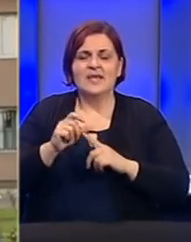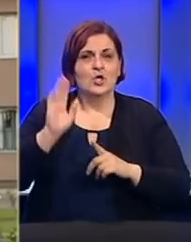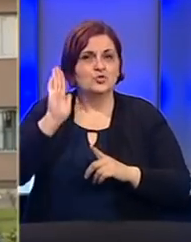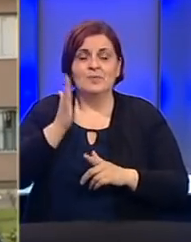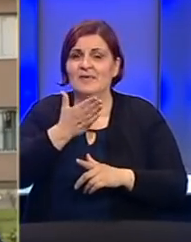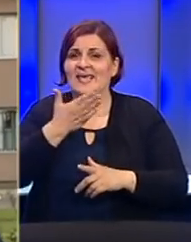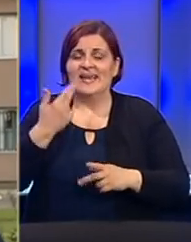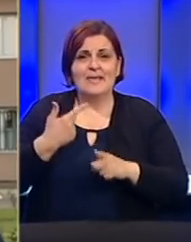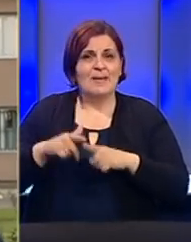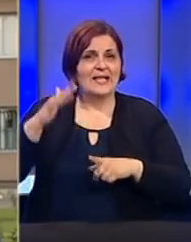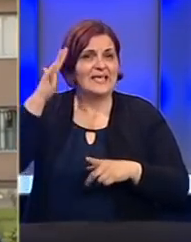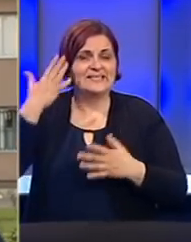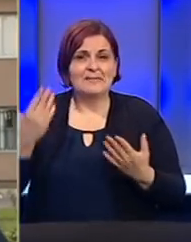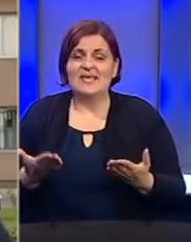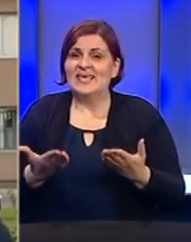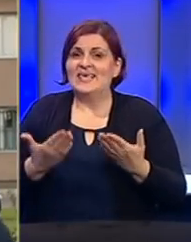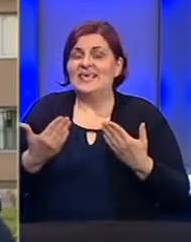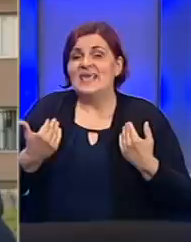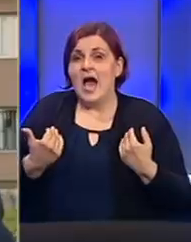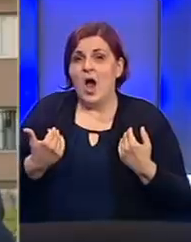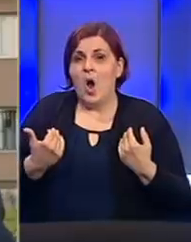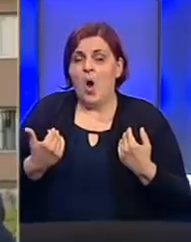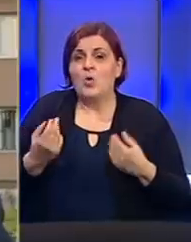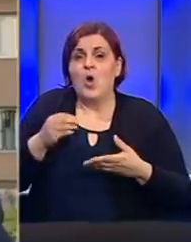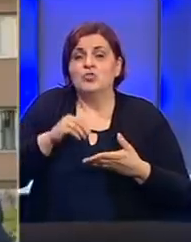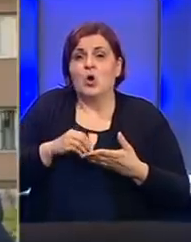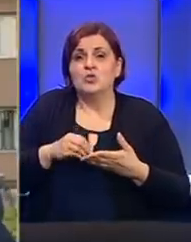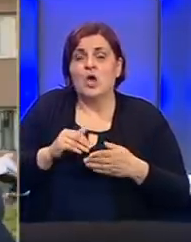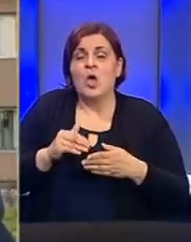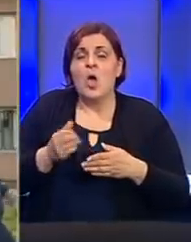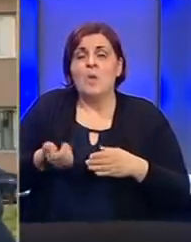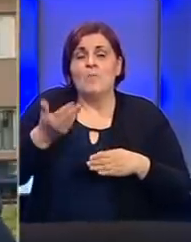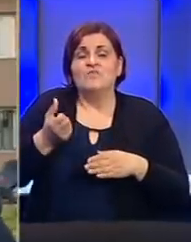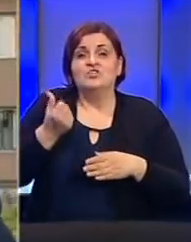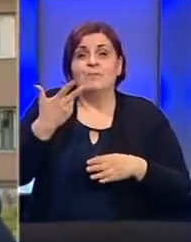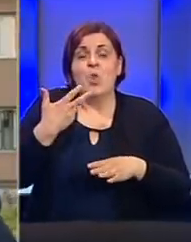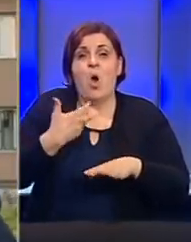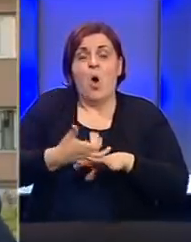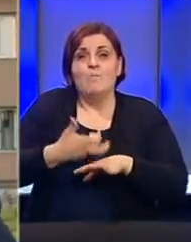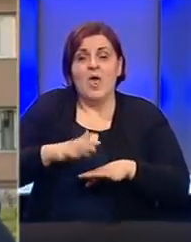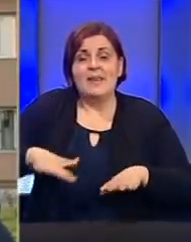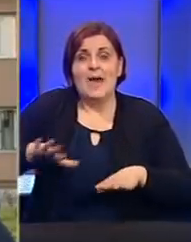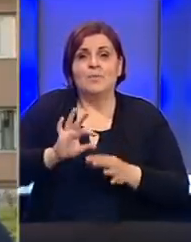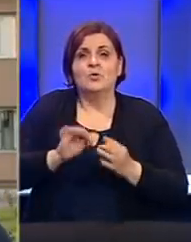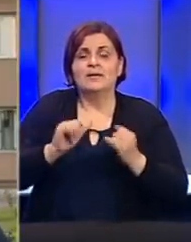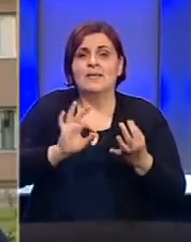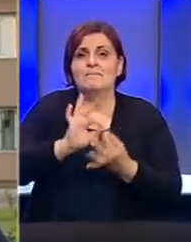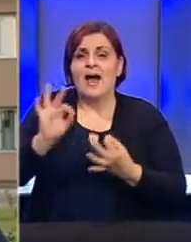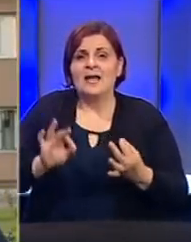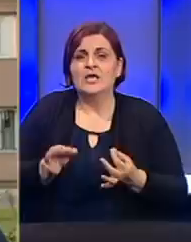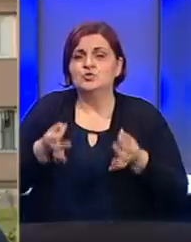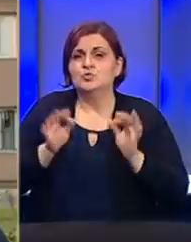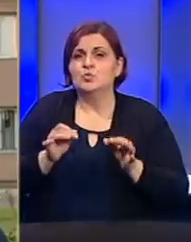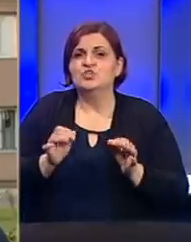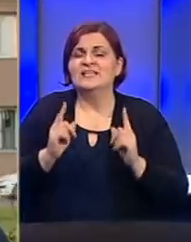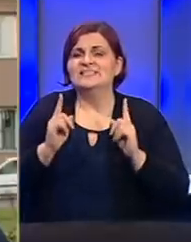nema razloga za zabrinutost upor ko su dodatnom broju oboljelih na području općine Maglaj. Epidemiozi